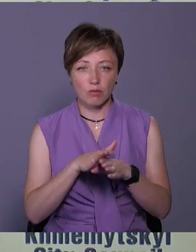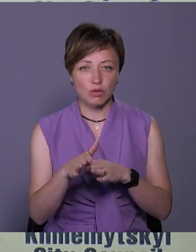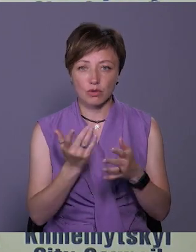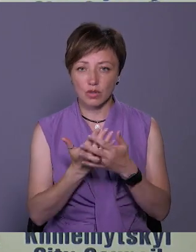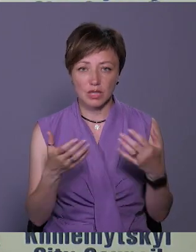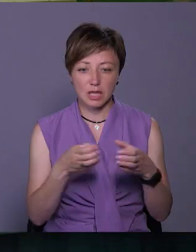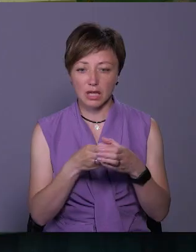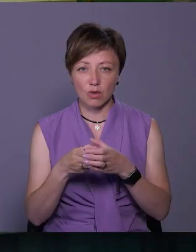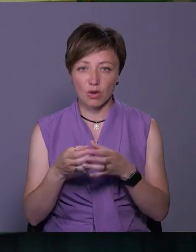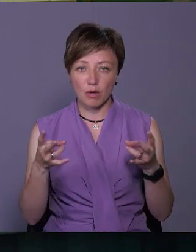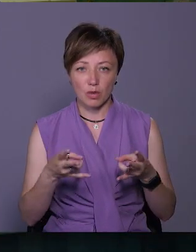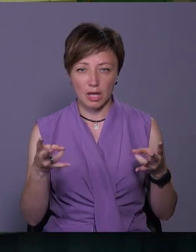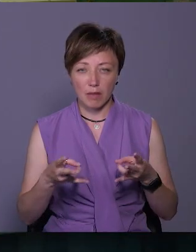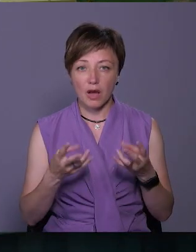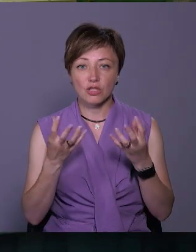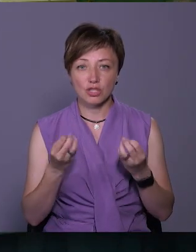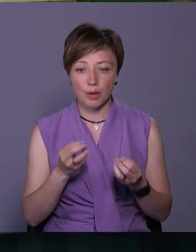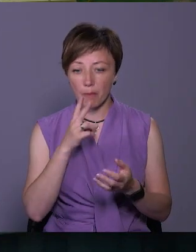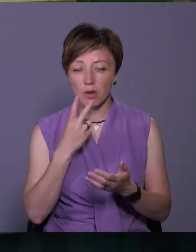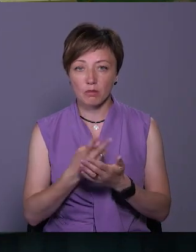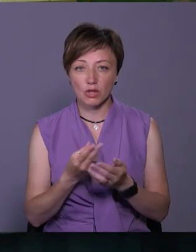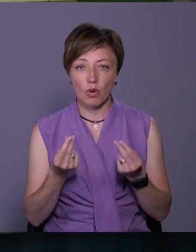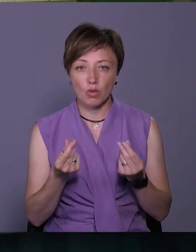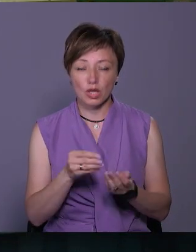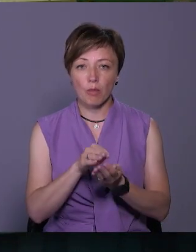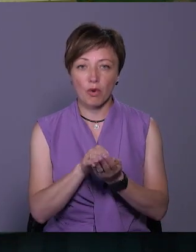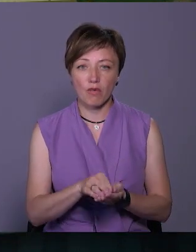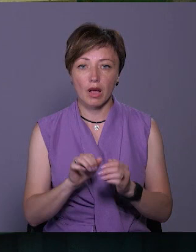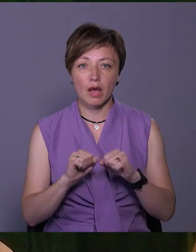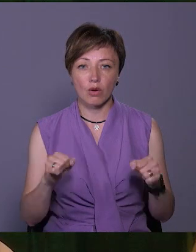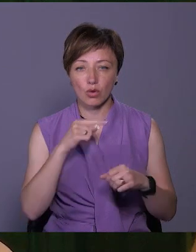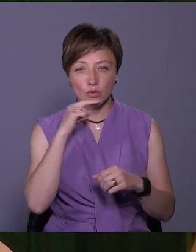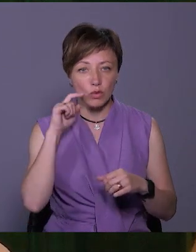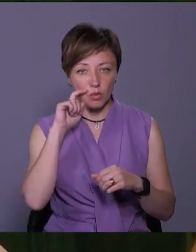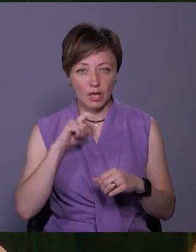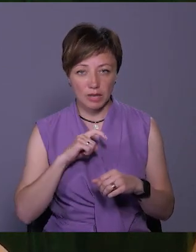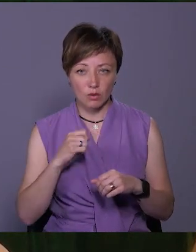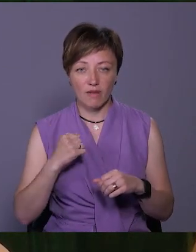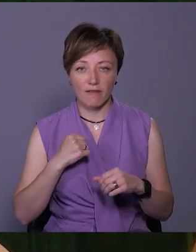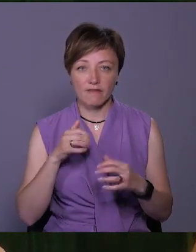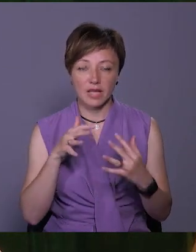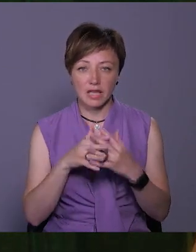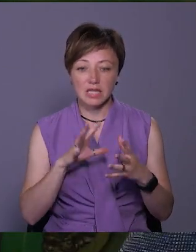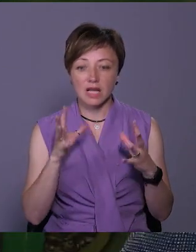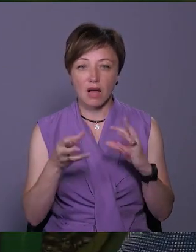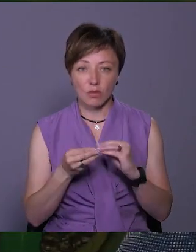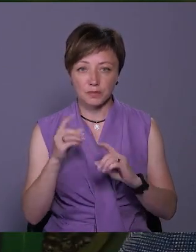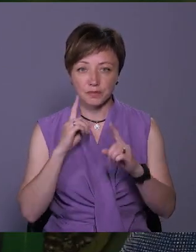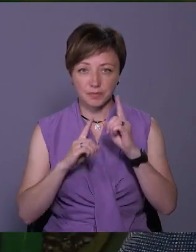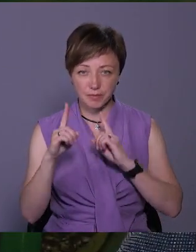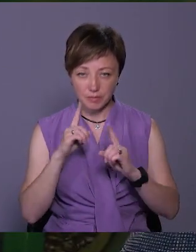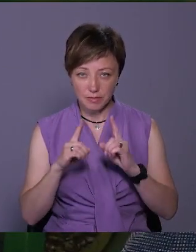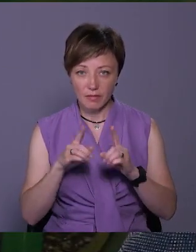категорії, різні потреби. А ще передбачили кошти на поховання героїв російсько-української війни. Загалом на засіданні